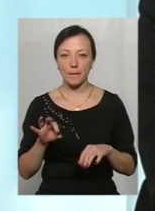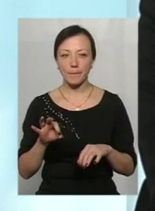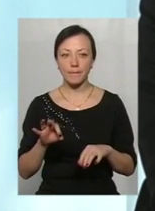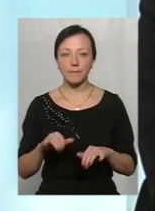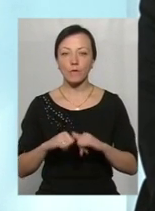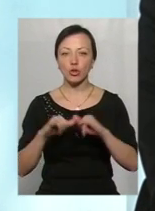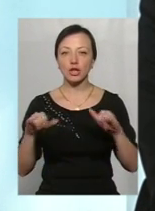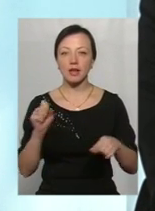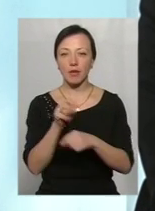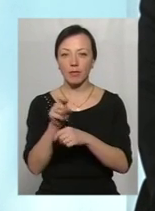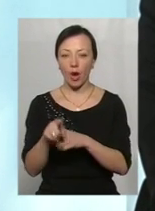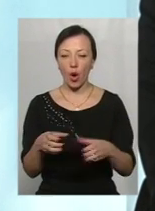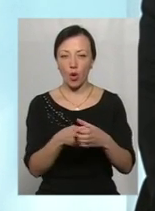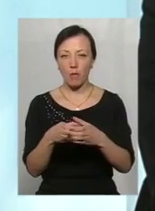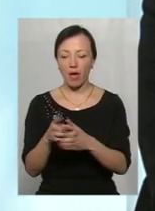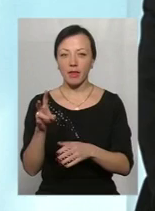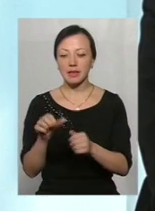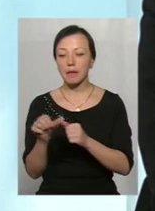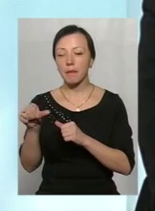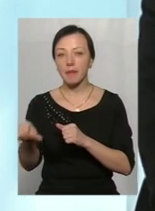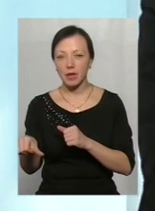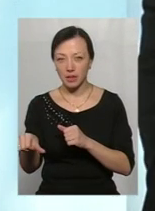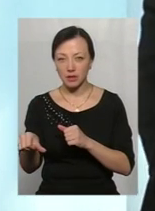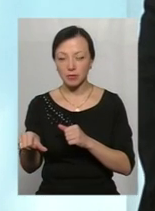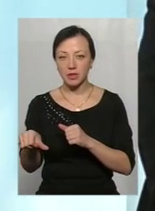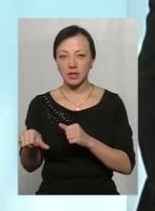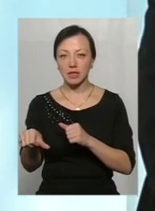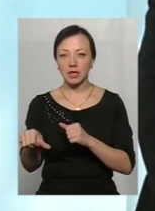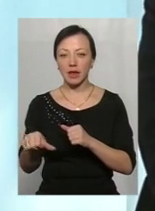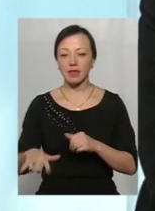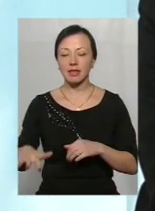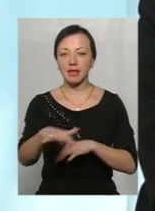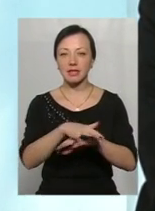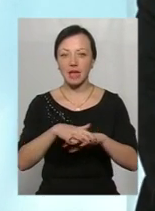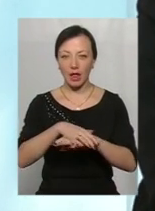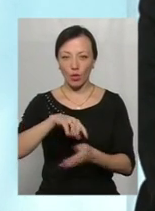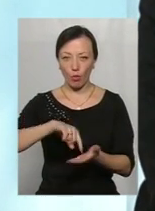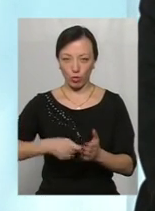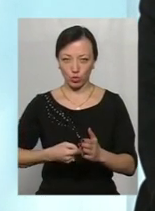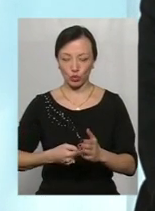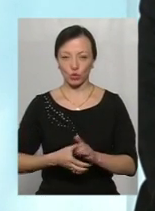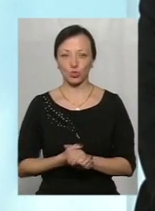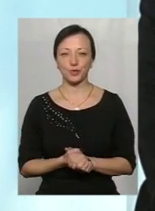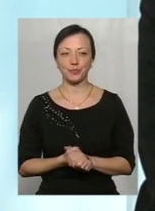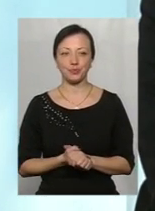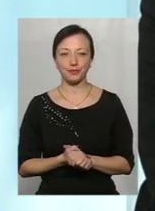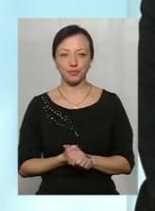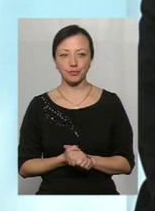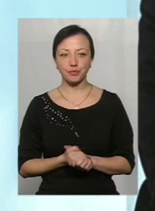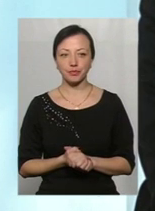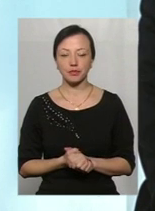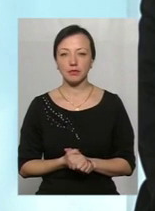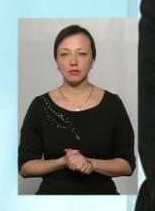громад на межі за рамками населених